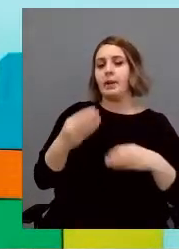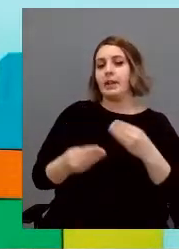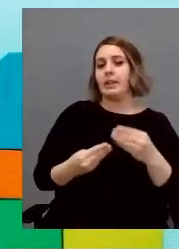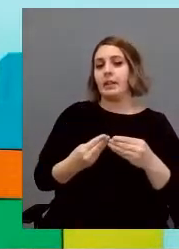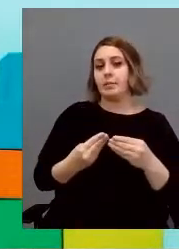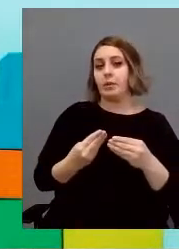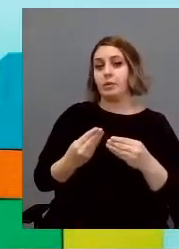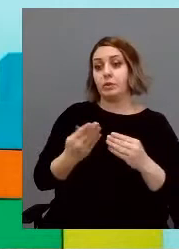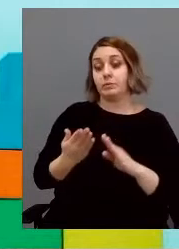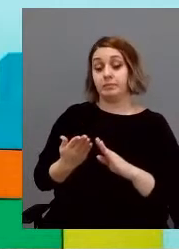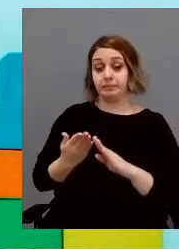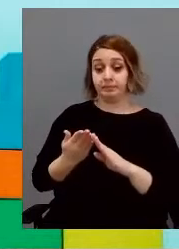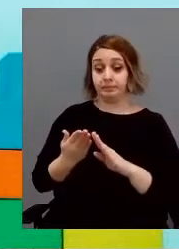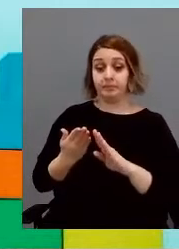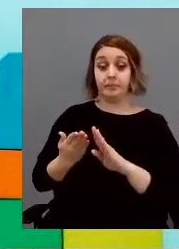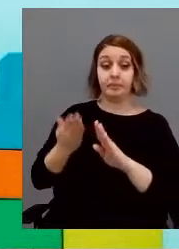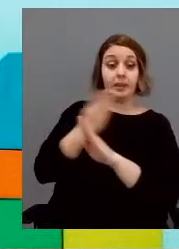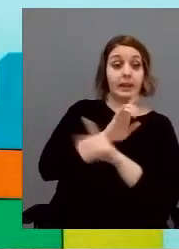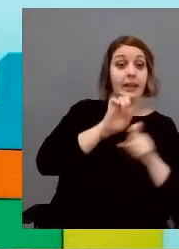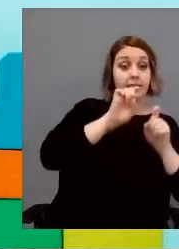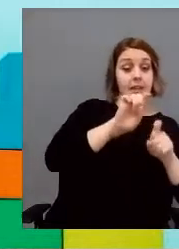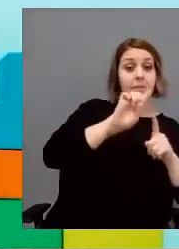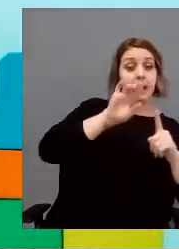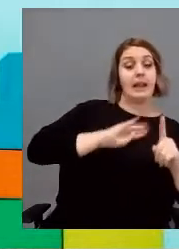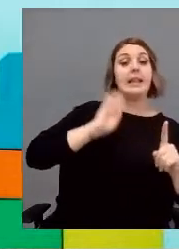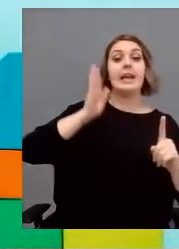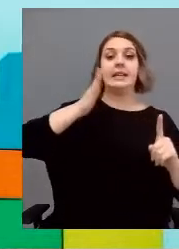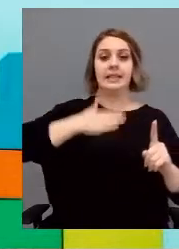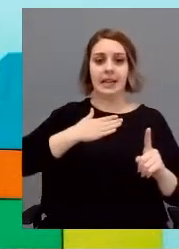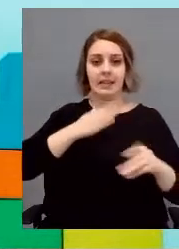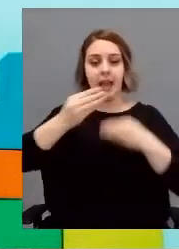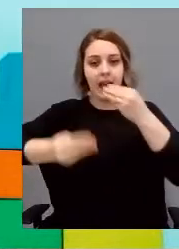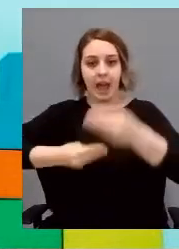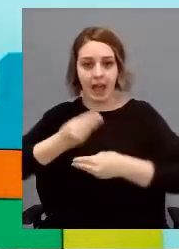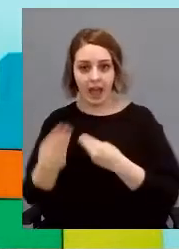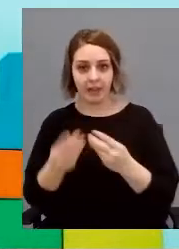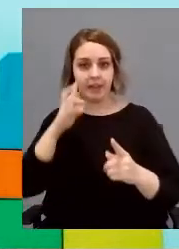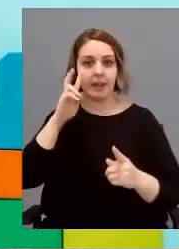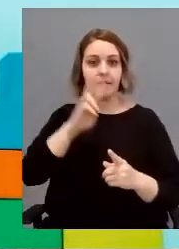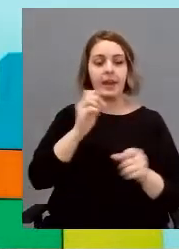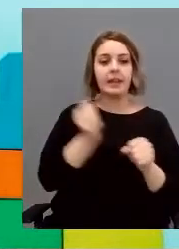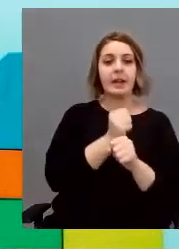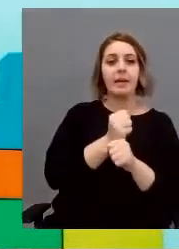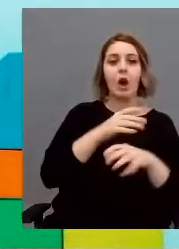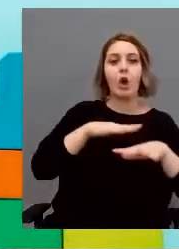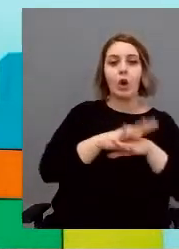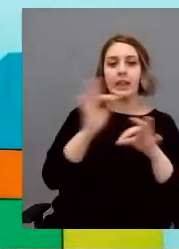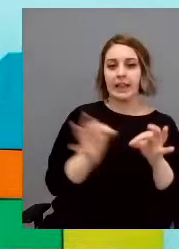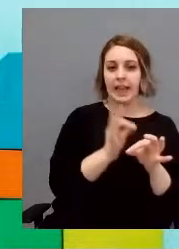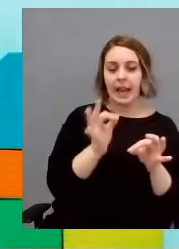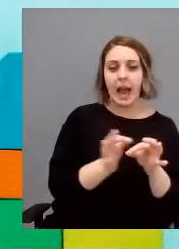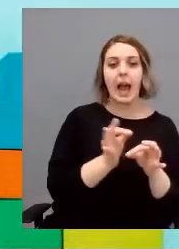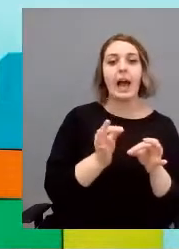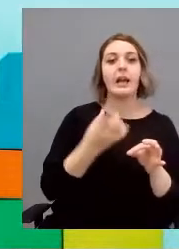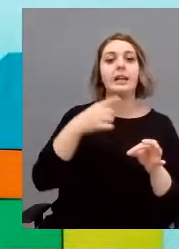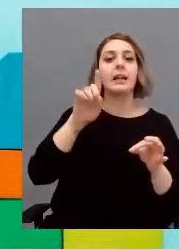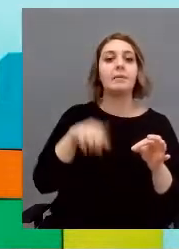spara via l'espués potei svere le tavole le schine il lavoro eterna e questa